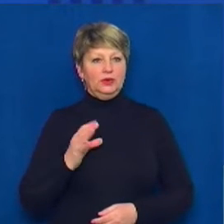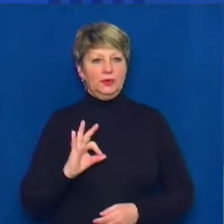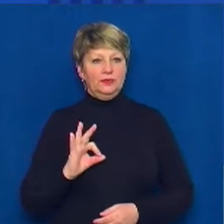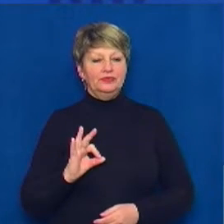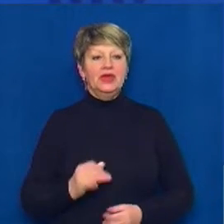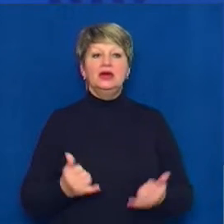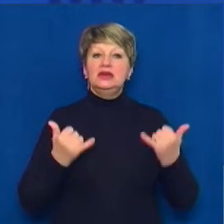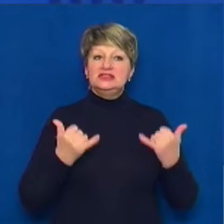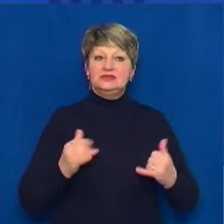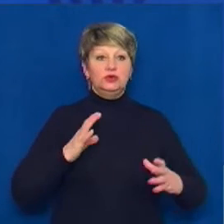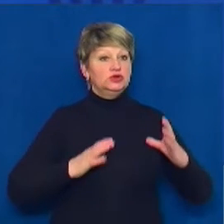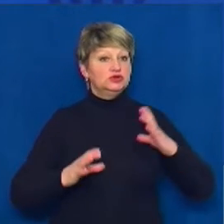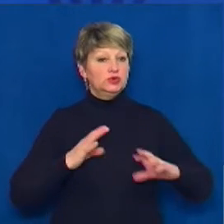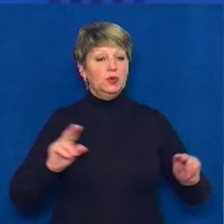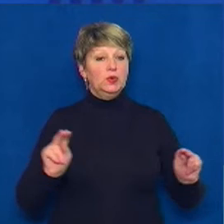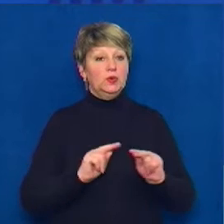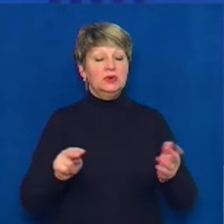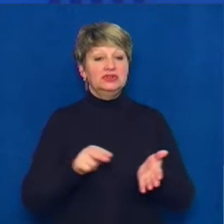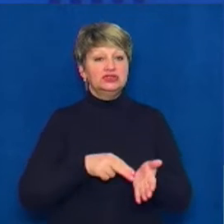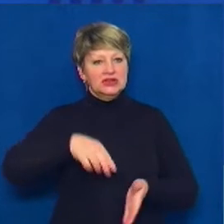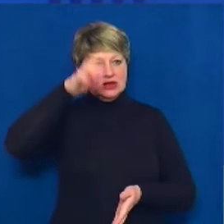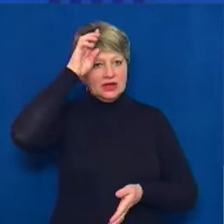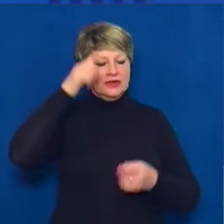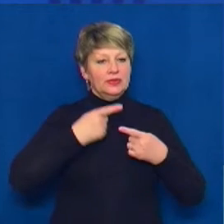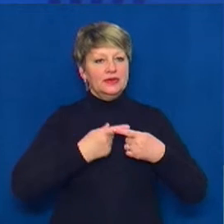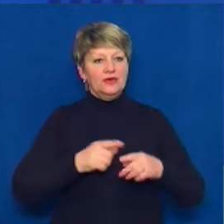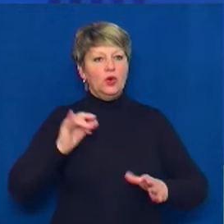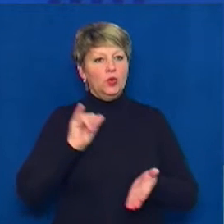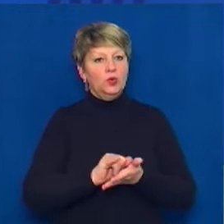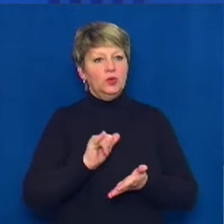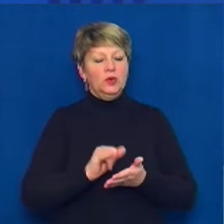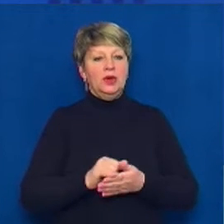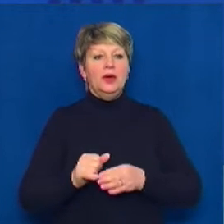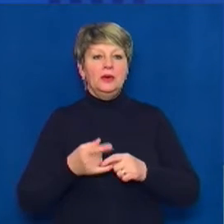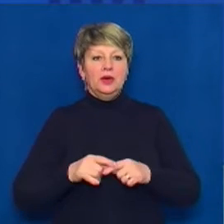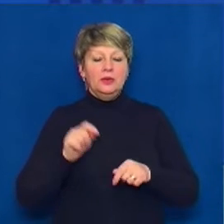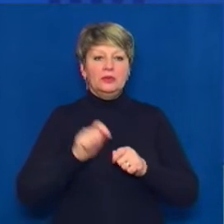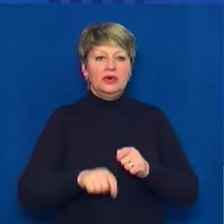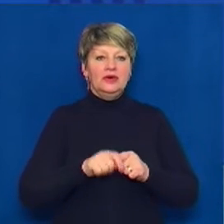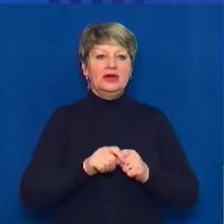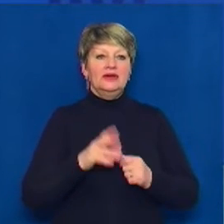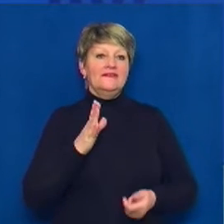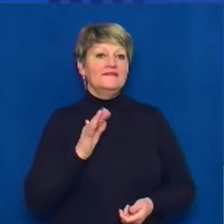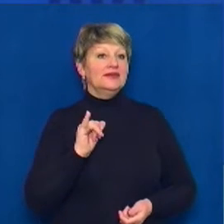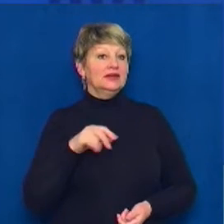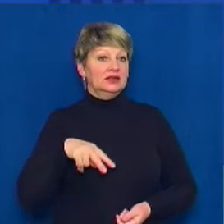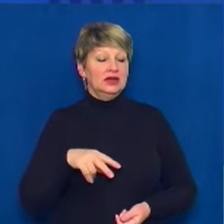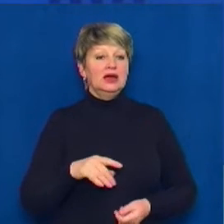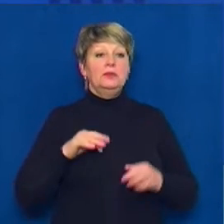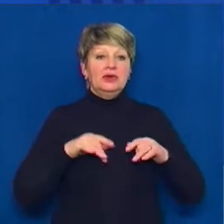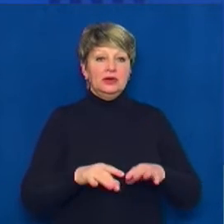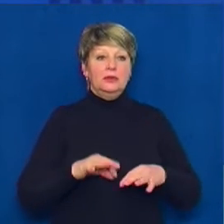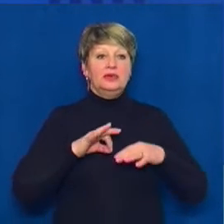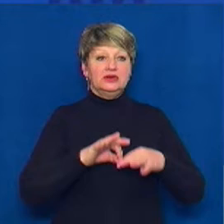Сьогодні студенти і викладачі Черкаського державного технологічного університету пройшли процедуру тестування на ВІЛ. Захід